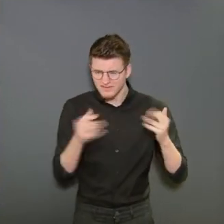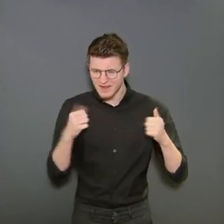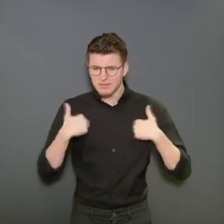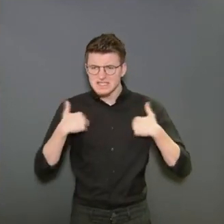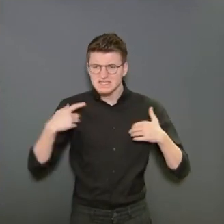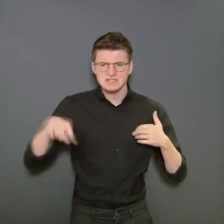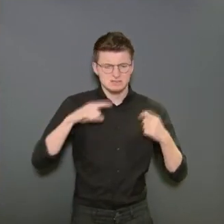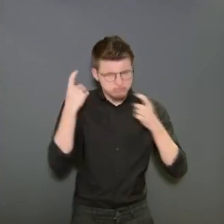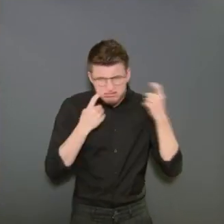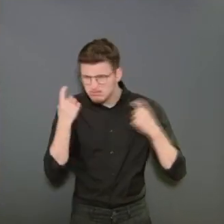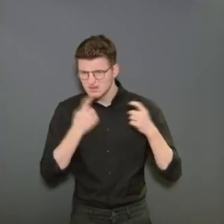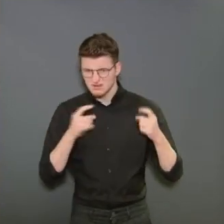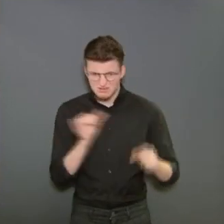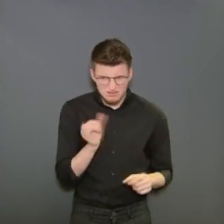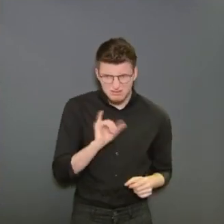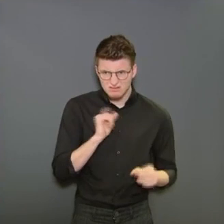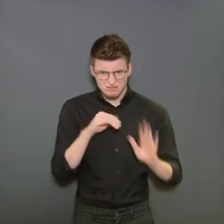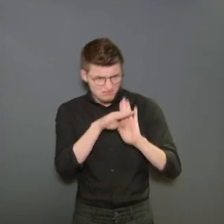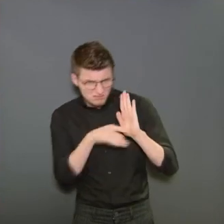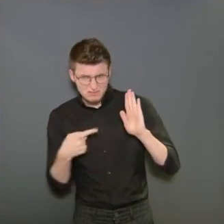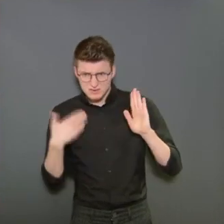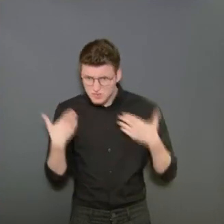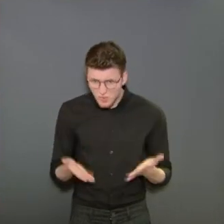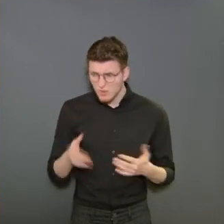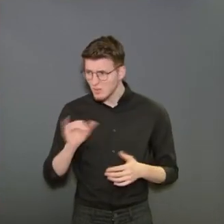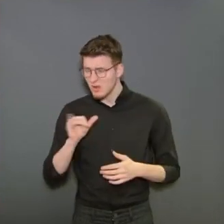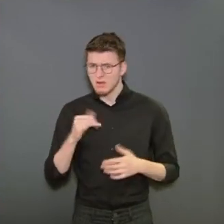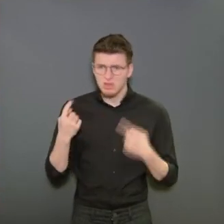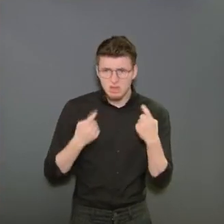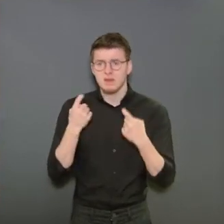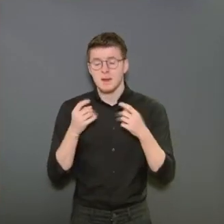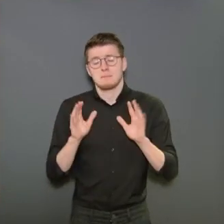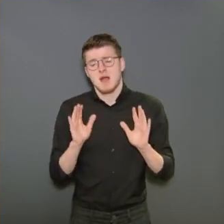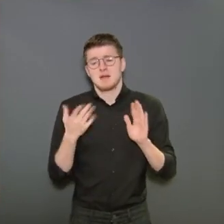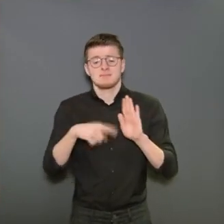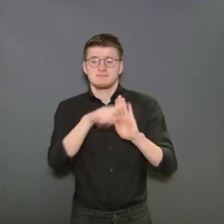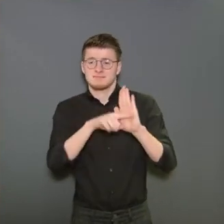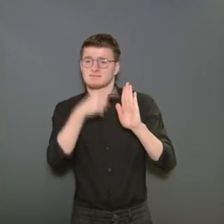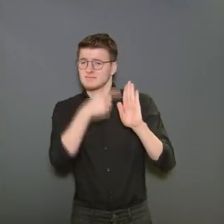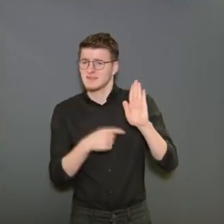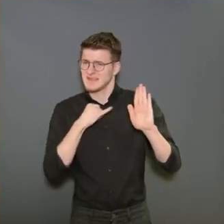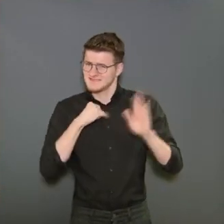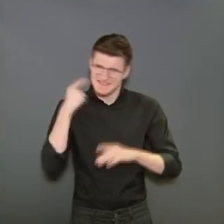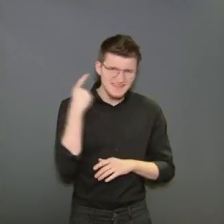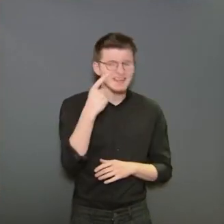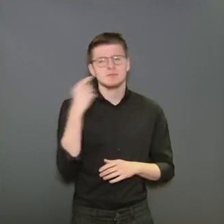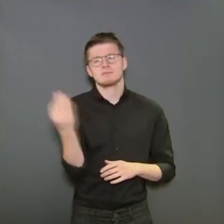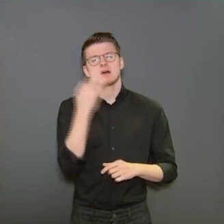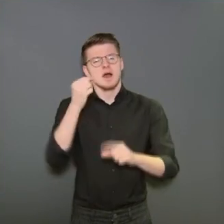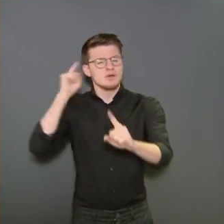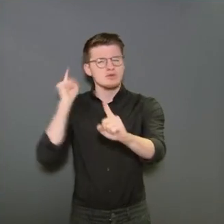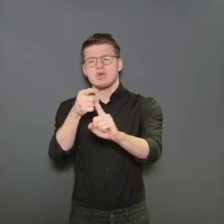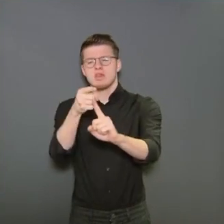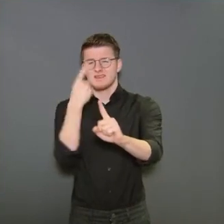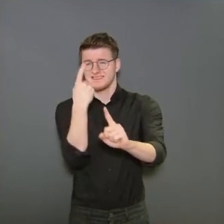tout un chacun. Et je comprends que beaucoup se posent des questions. Mais ces mesures, finalement, elles ont un